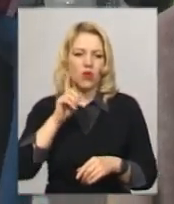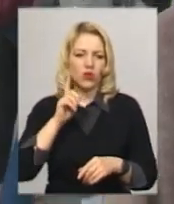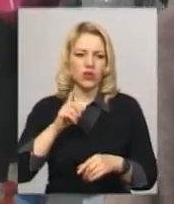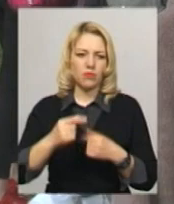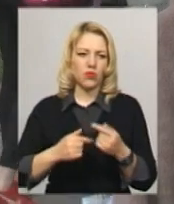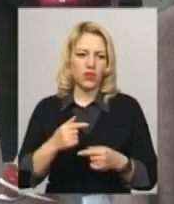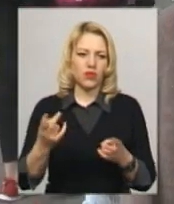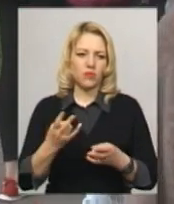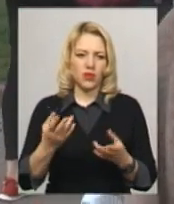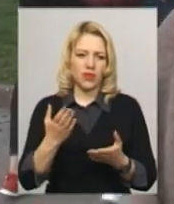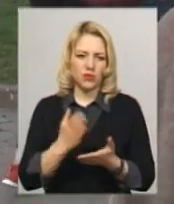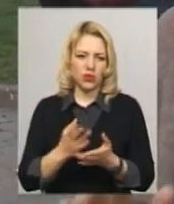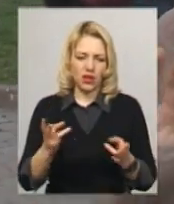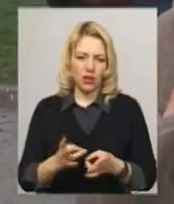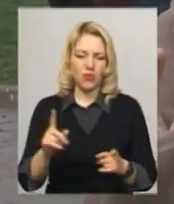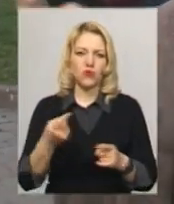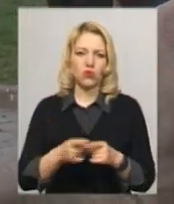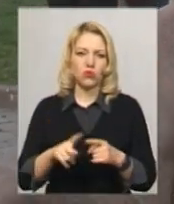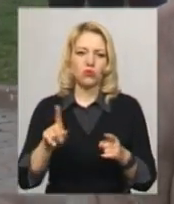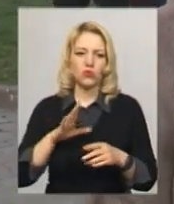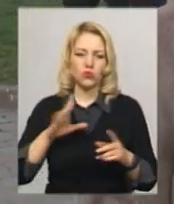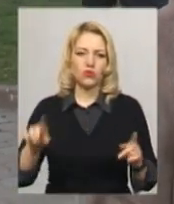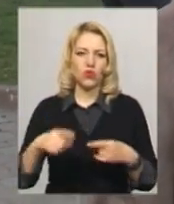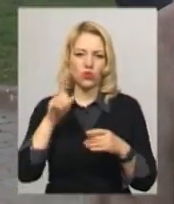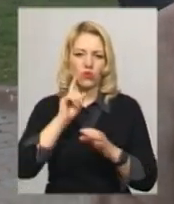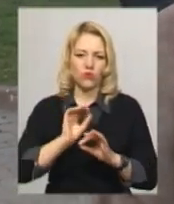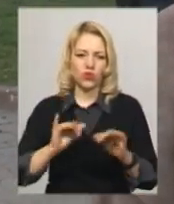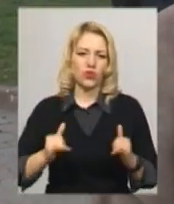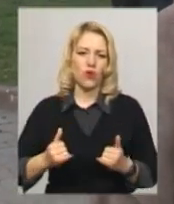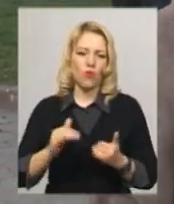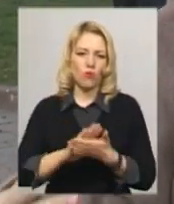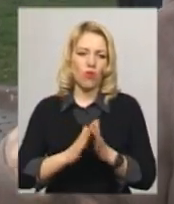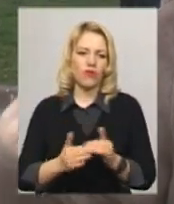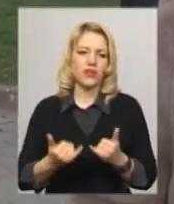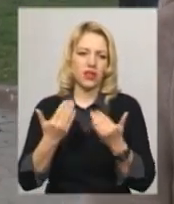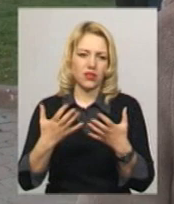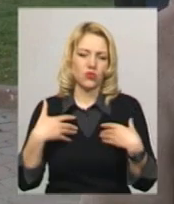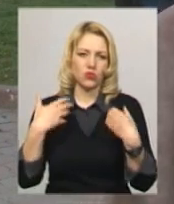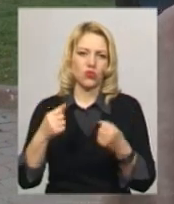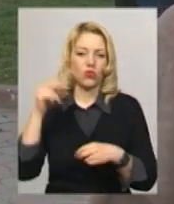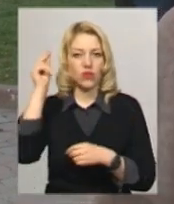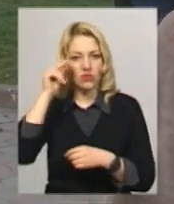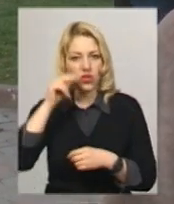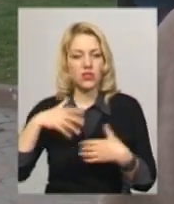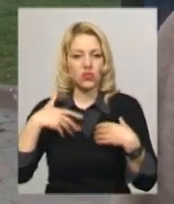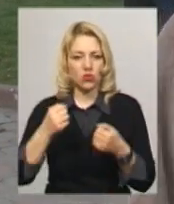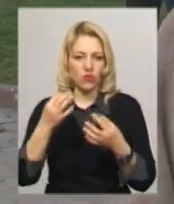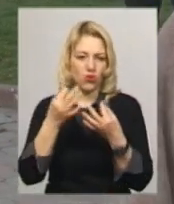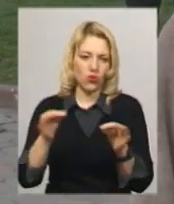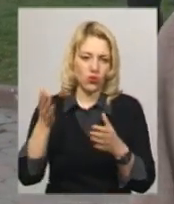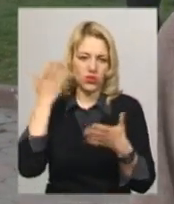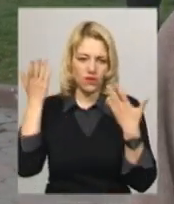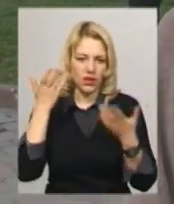міста, вони мають потребу у тому, щоб було створено комфортні умови для їхнього здорового навчання, здорового дозвілля.